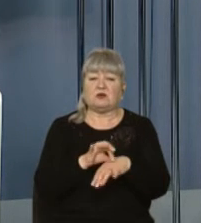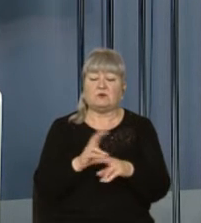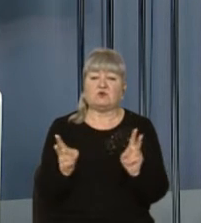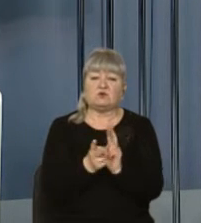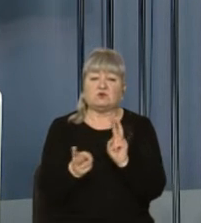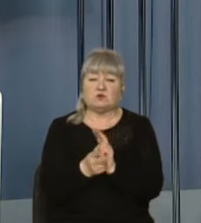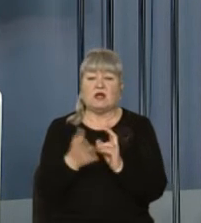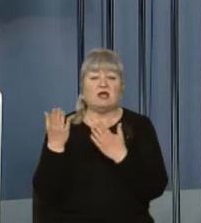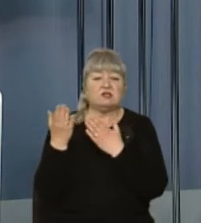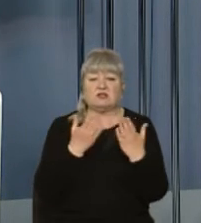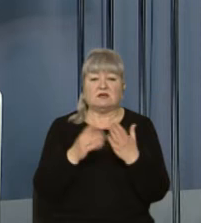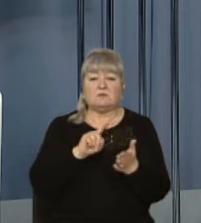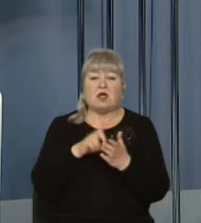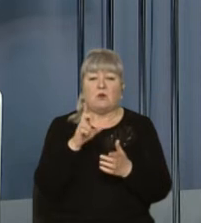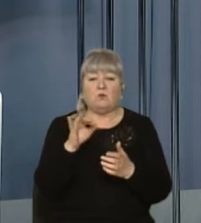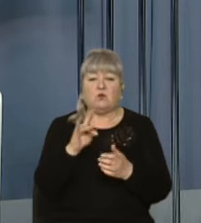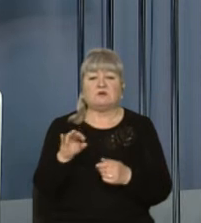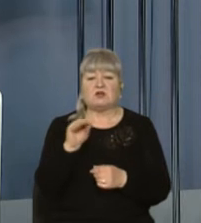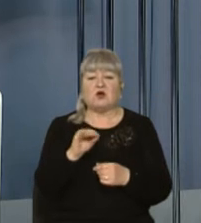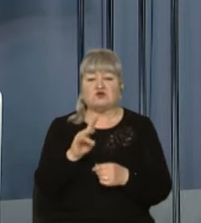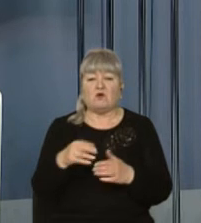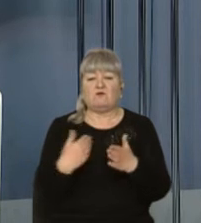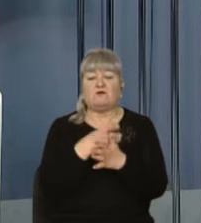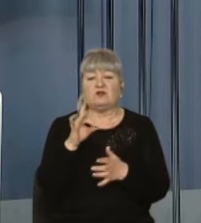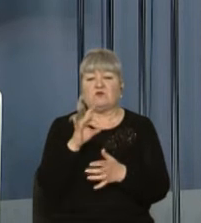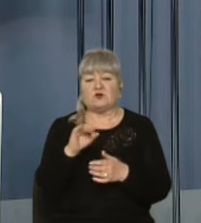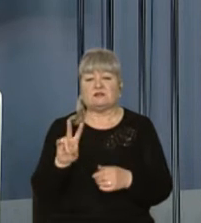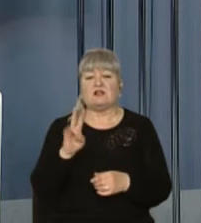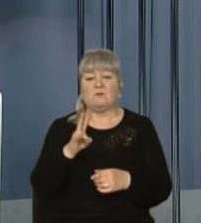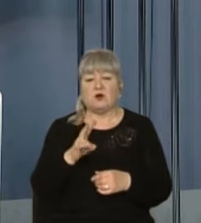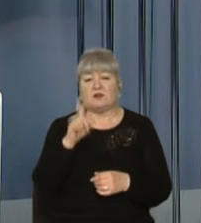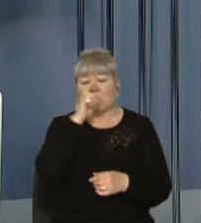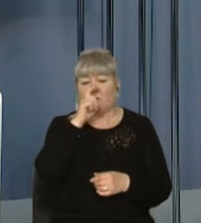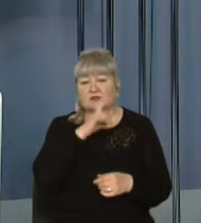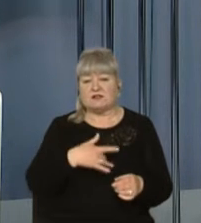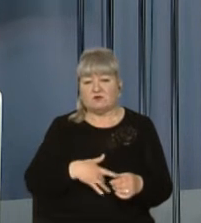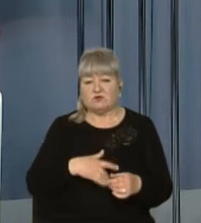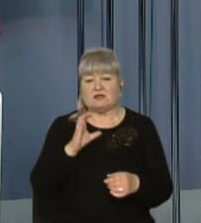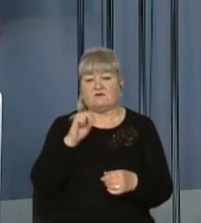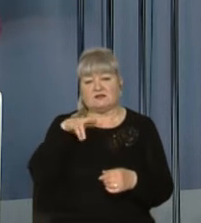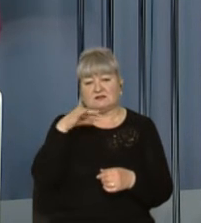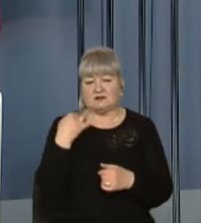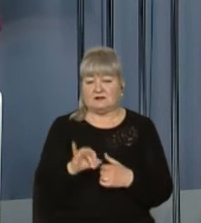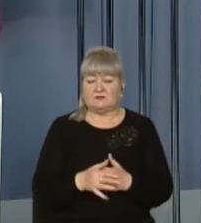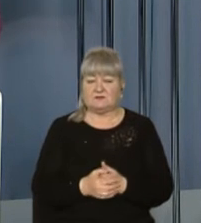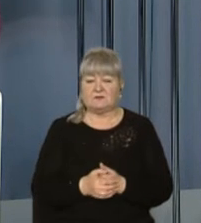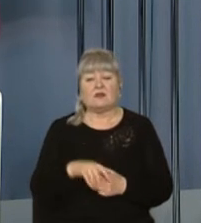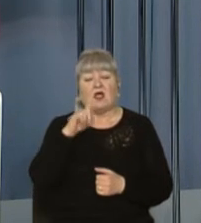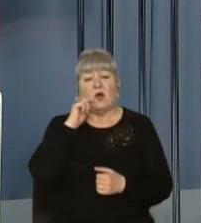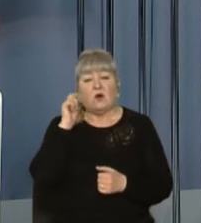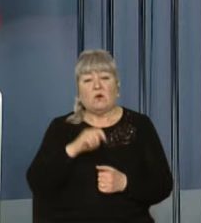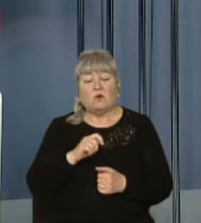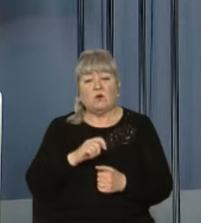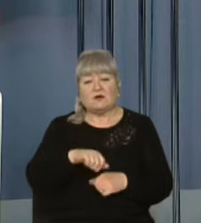читачами у містах Бузьк, Жовква, Новий розділ, Миколаїв, Борислав, Трускавець та Стрий. Український